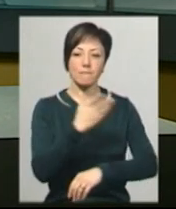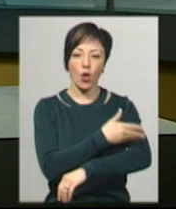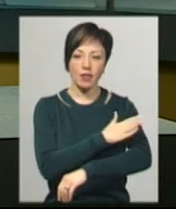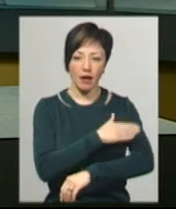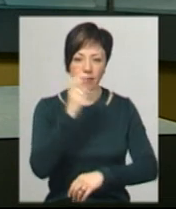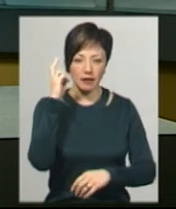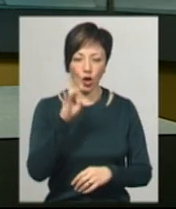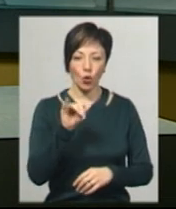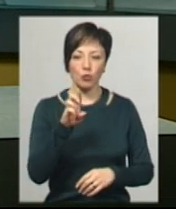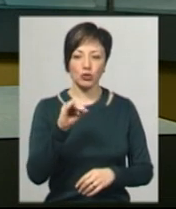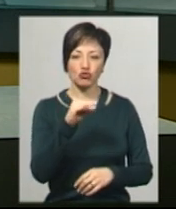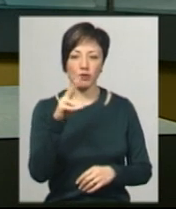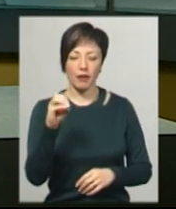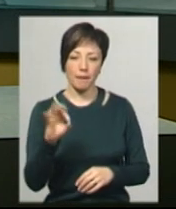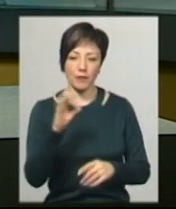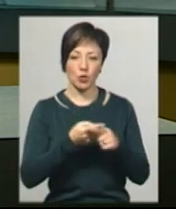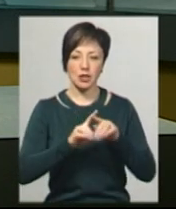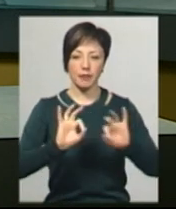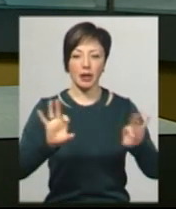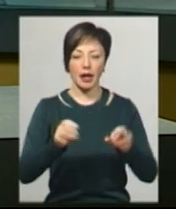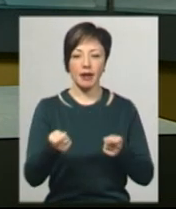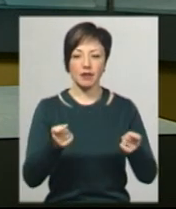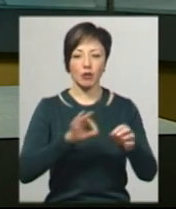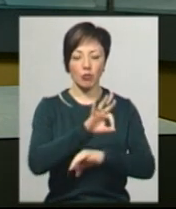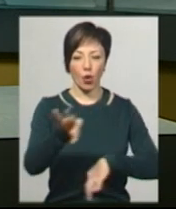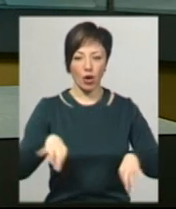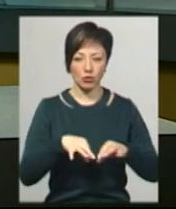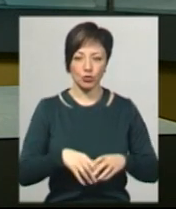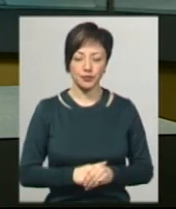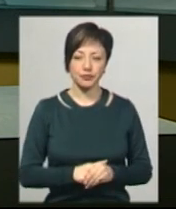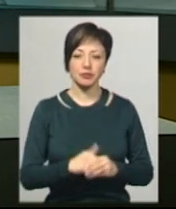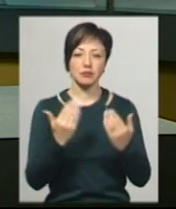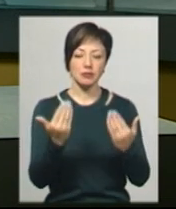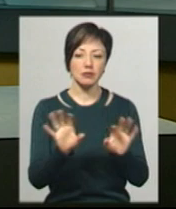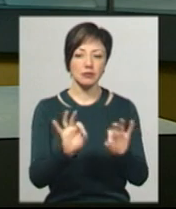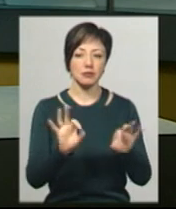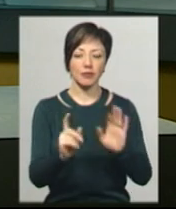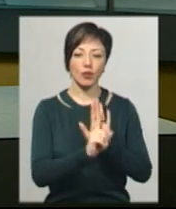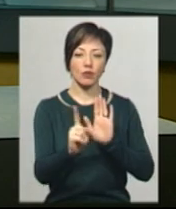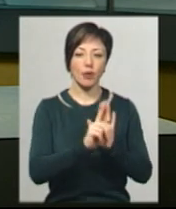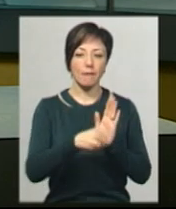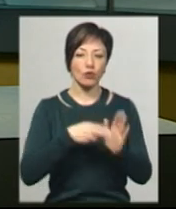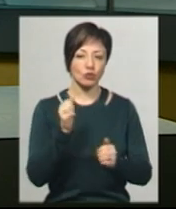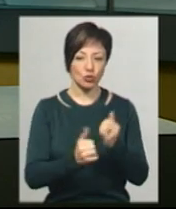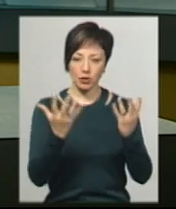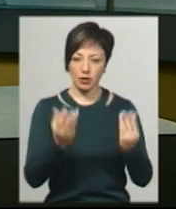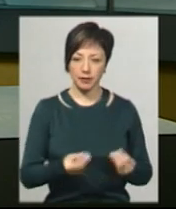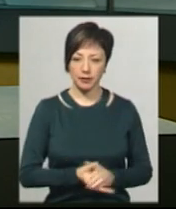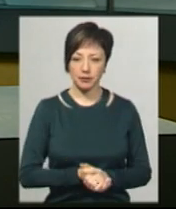-Київська та Рубіжне. Про це Суспільному сказав керівник проєкту Владислав Бондар. За його словами, курсуватиме поїзд щоденно.